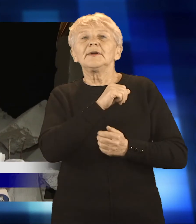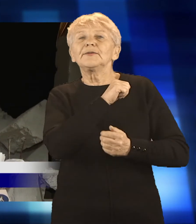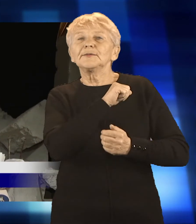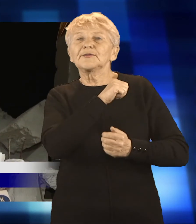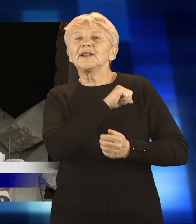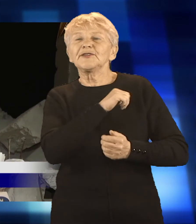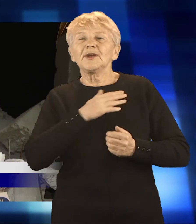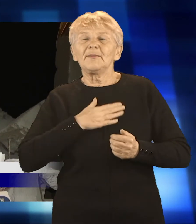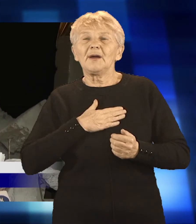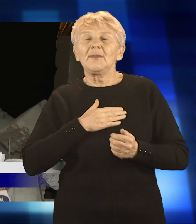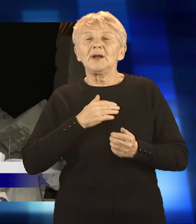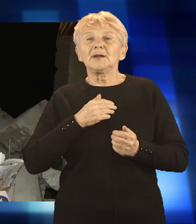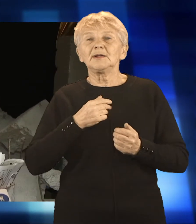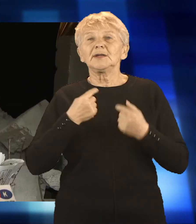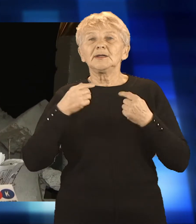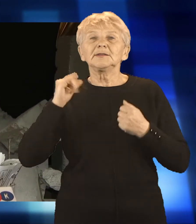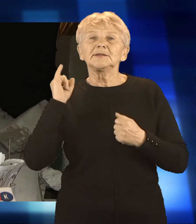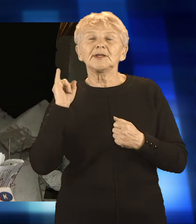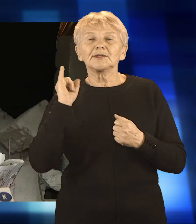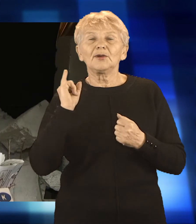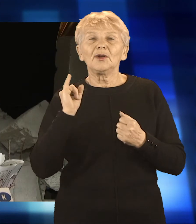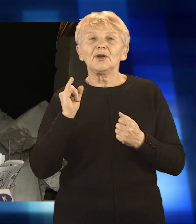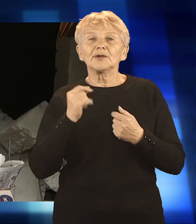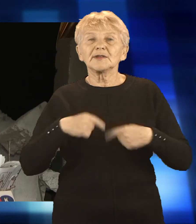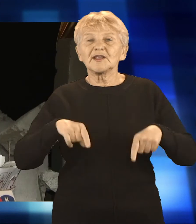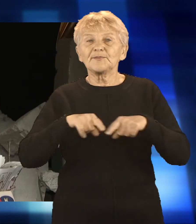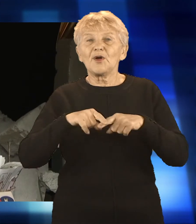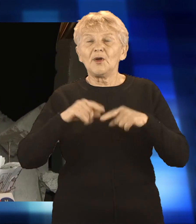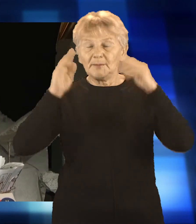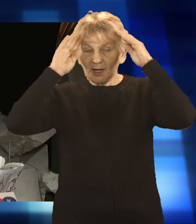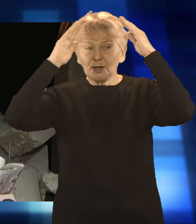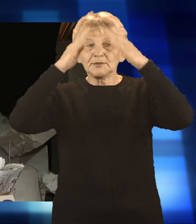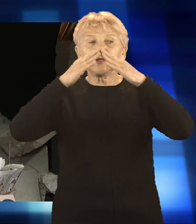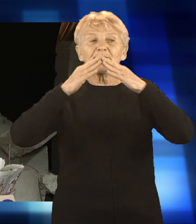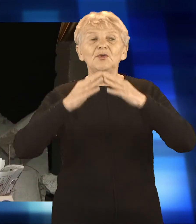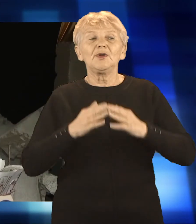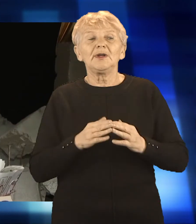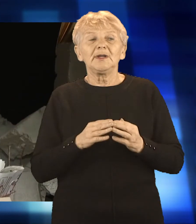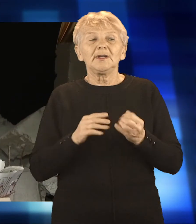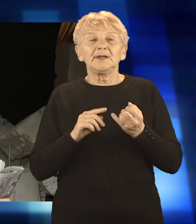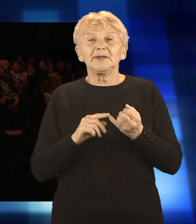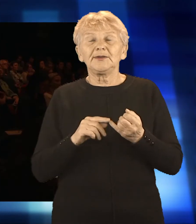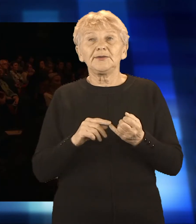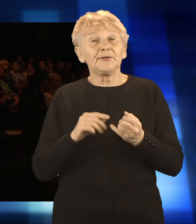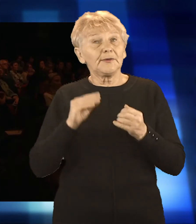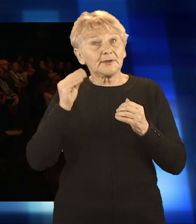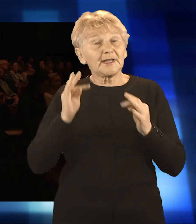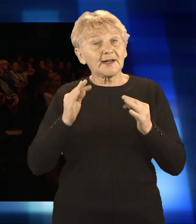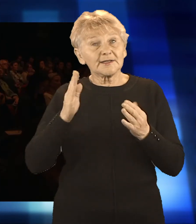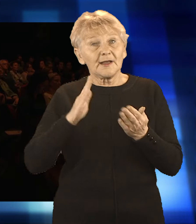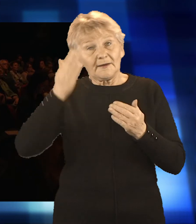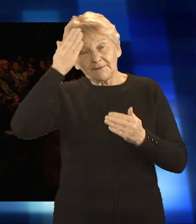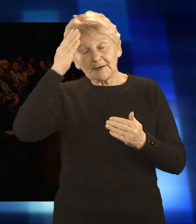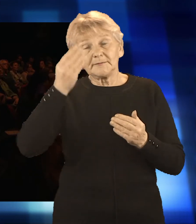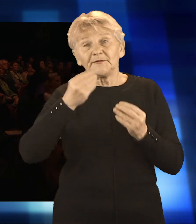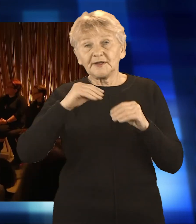dziecko z zespołem Aspergera i dzięki tej kampanii wiem jak pracować z tym dzieckiem. Mimo, że kampania